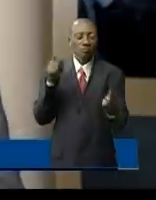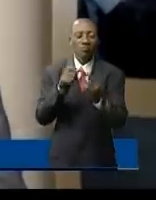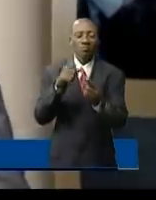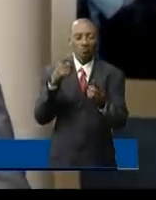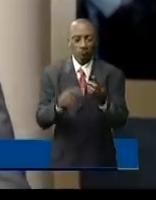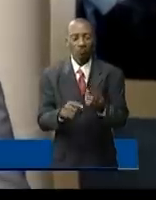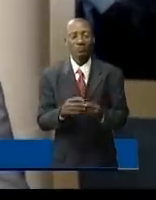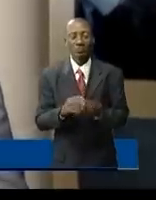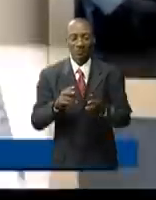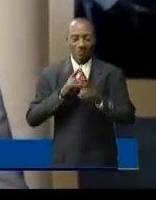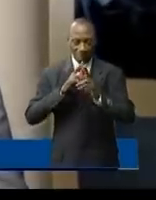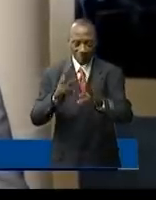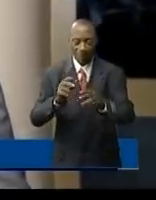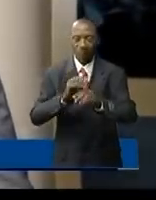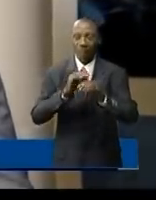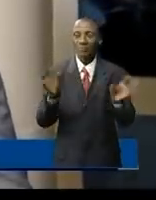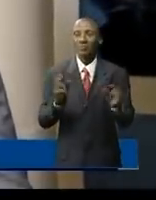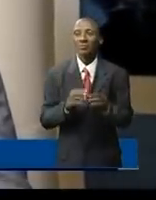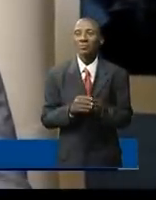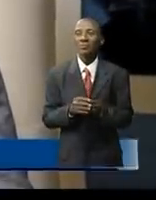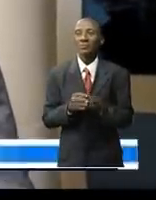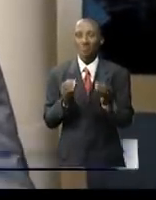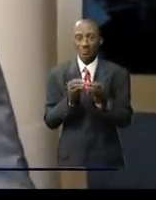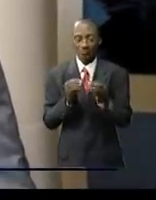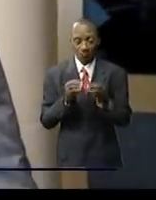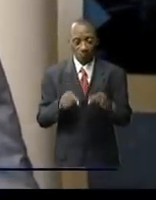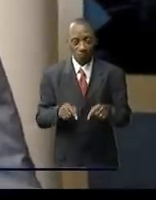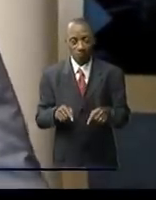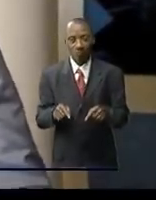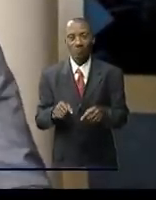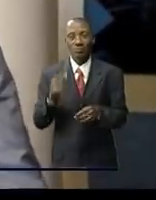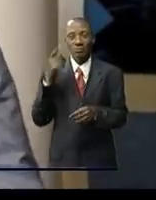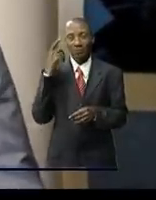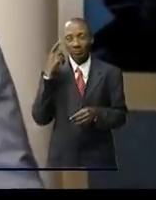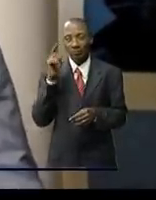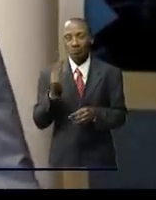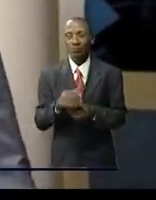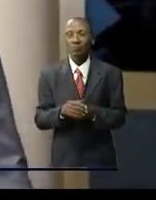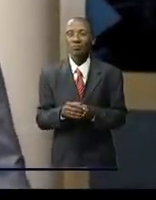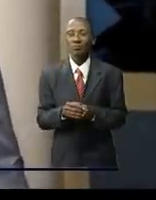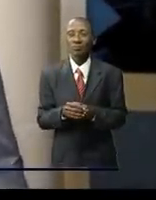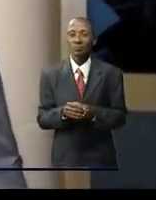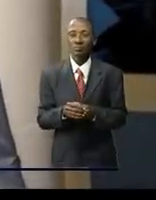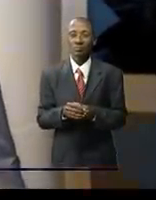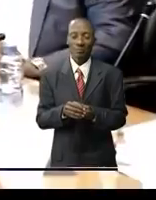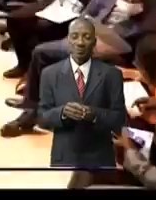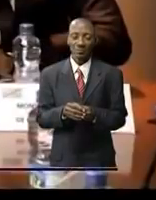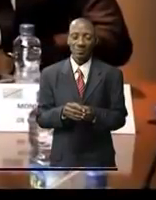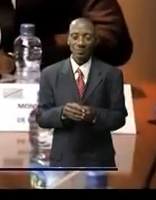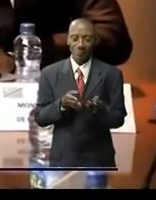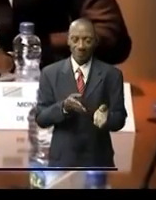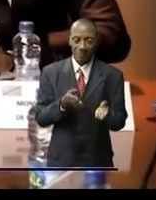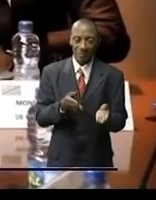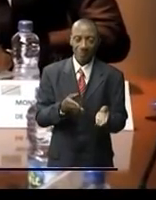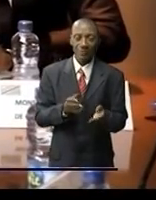et nous sommes en train de nous assurer que nous continuons sur le chemin que nous nous sommes tracés. La